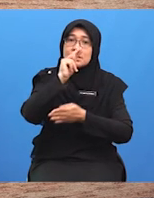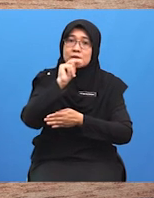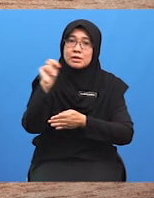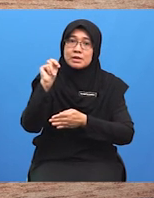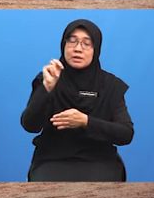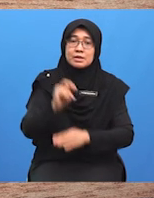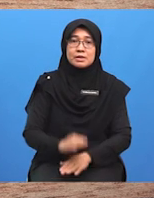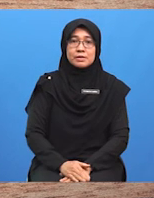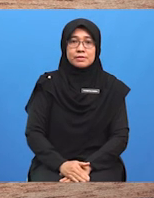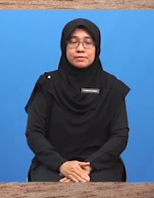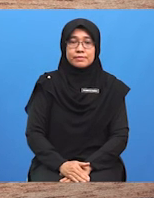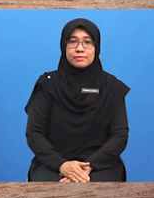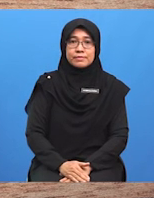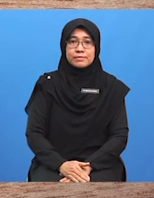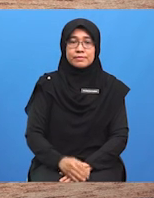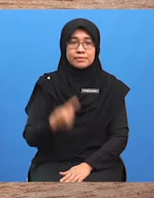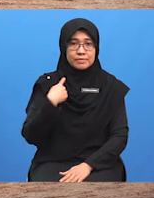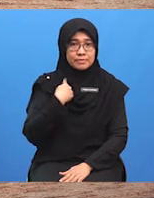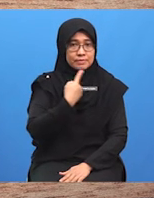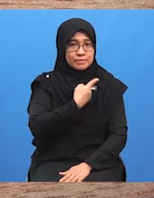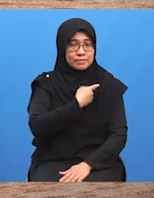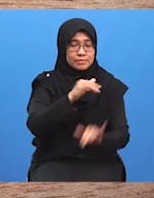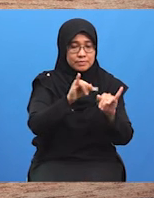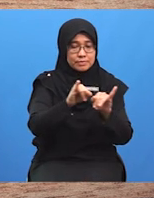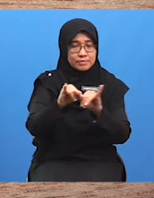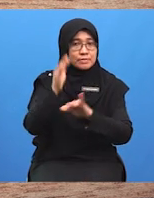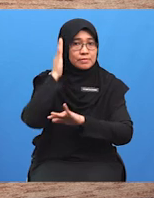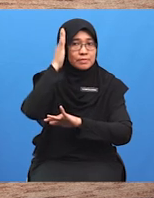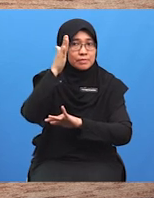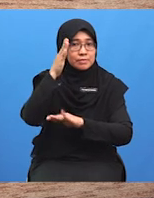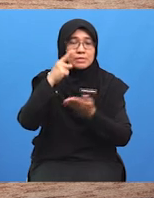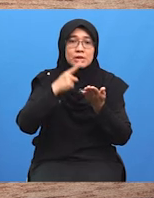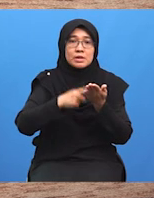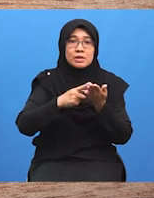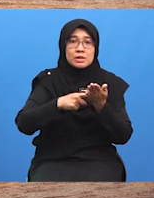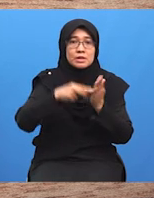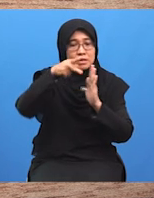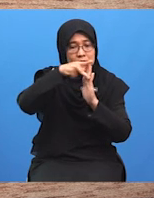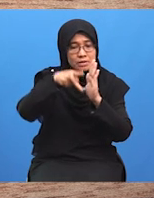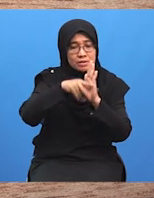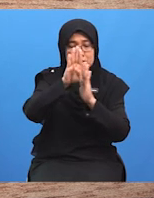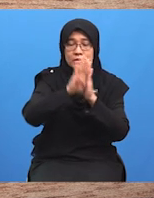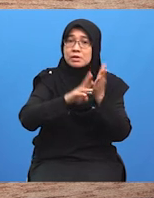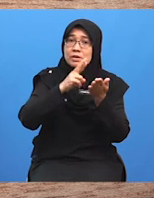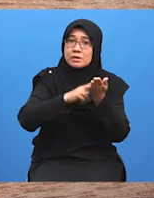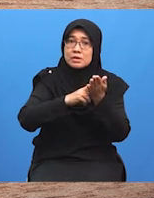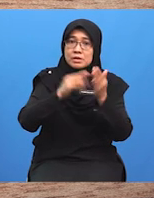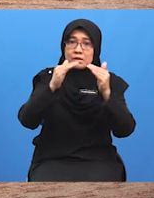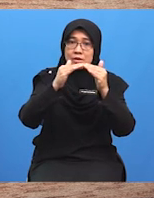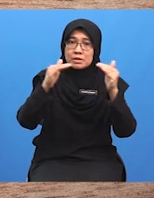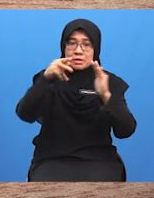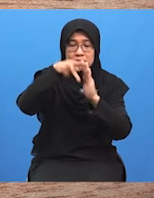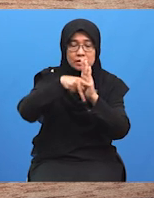Selain dari itu, kita juga akan membincangkan aspek prinsip berunding, tahap perundingan